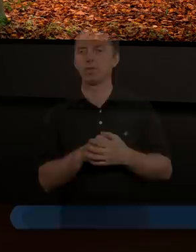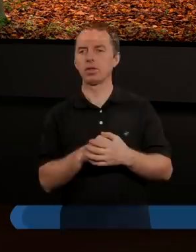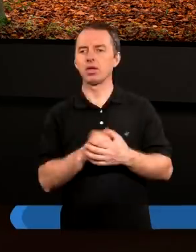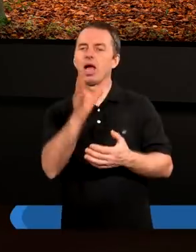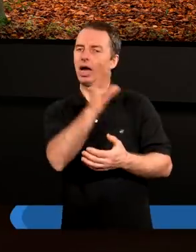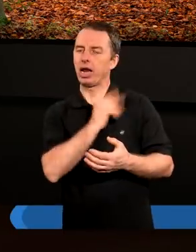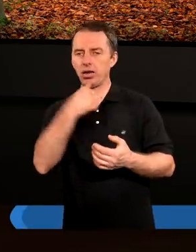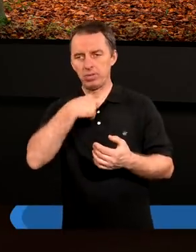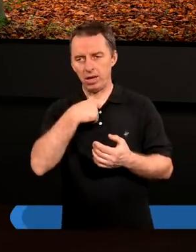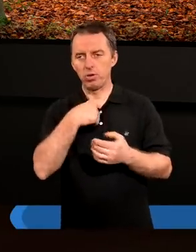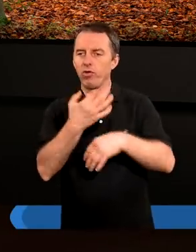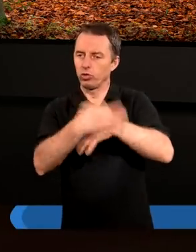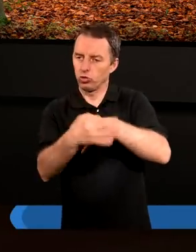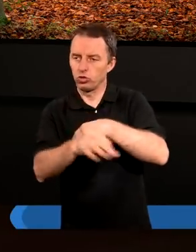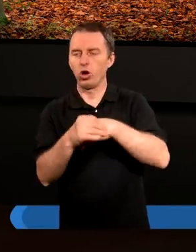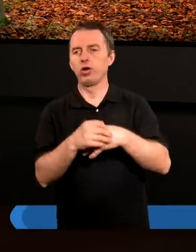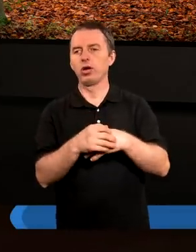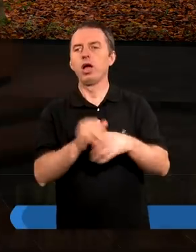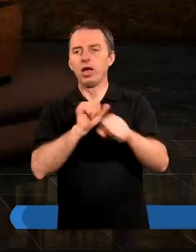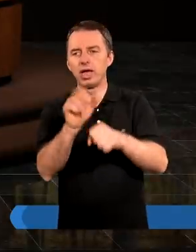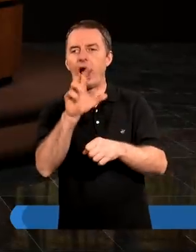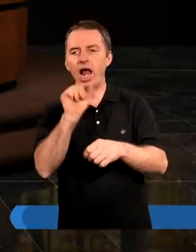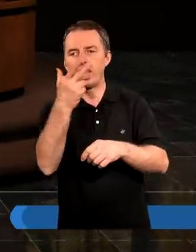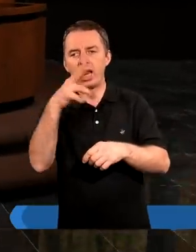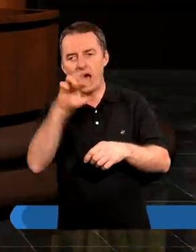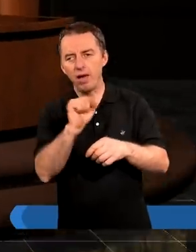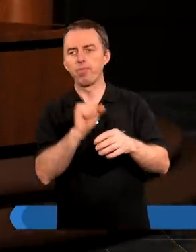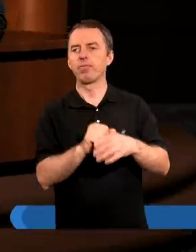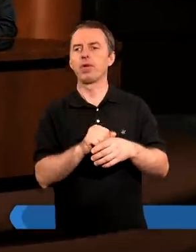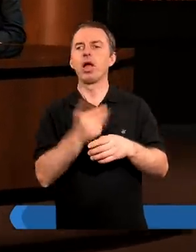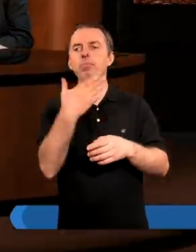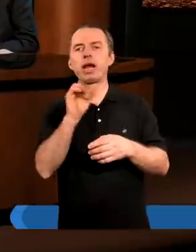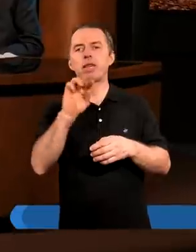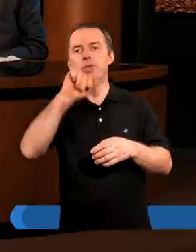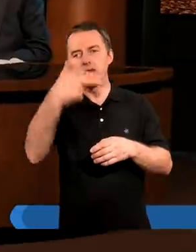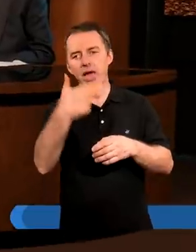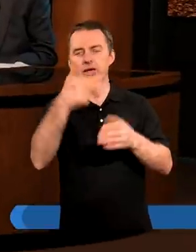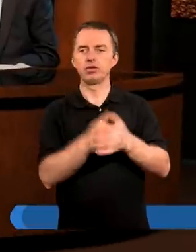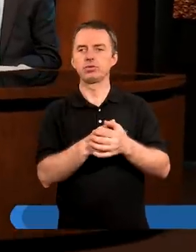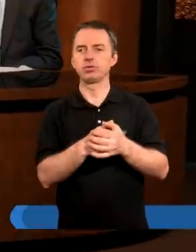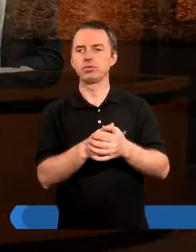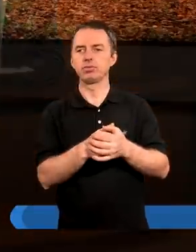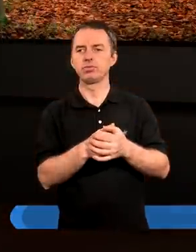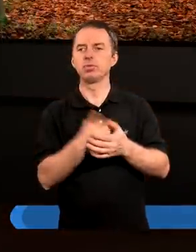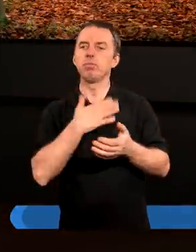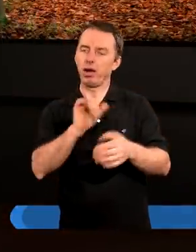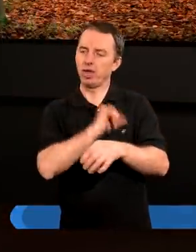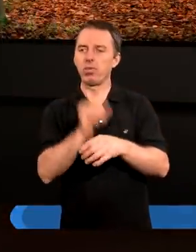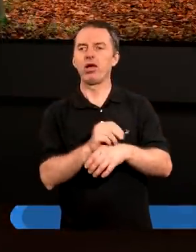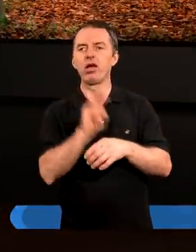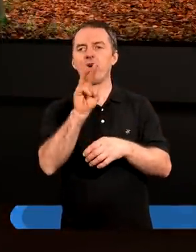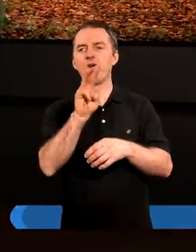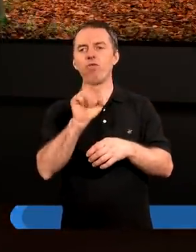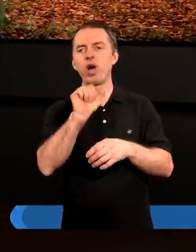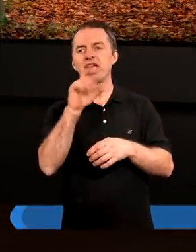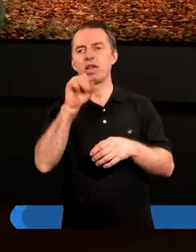Razem ze mną w studio jest Halinka Maksymilian. Ja mam na